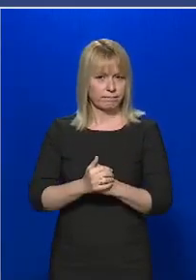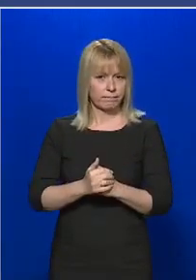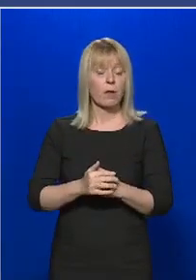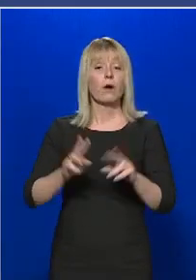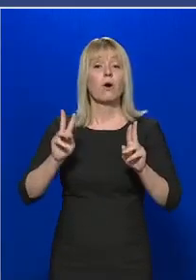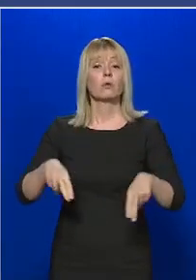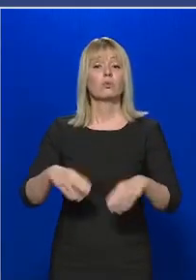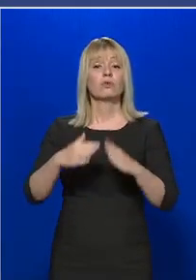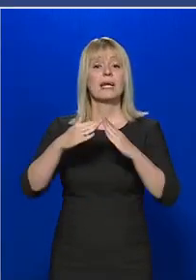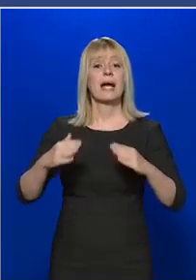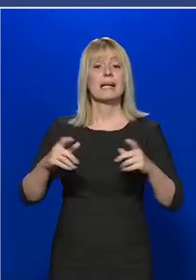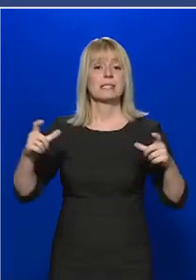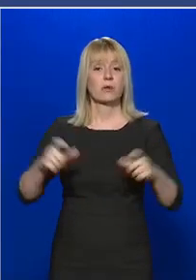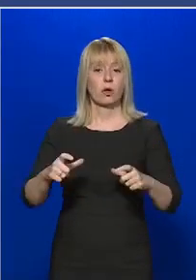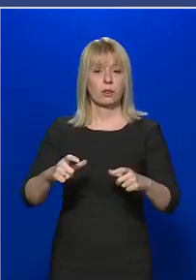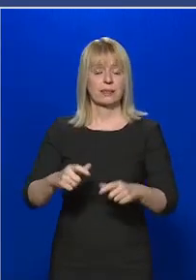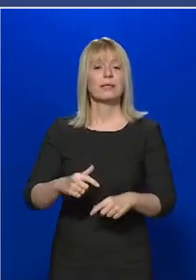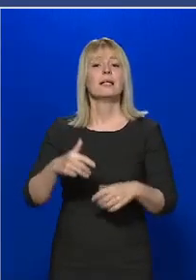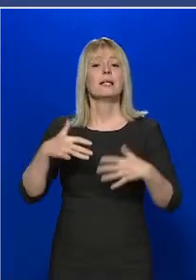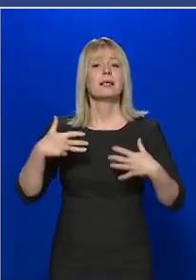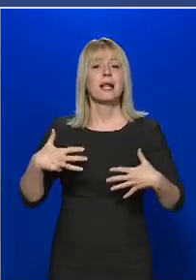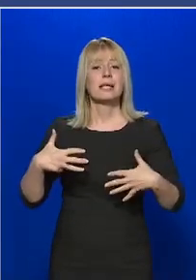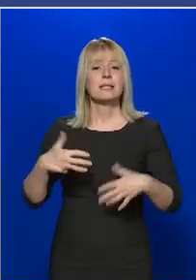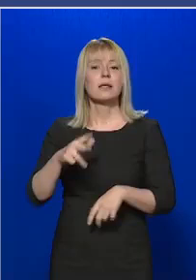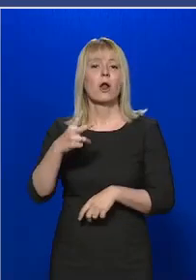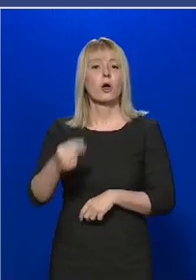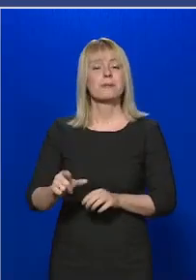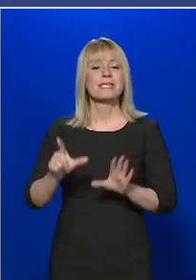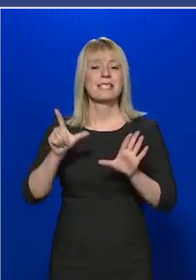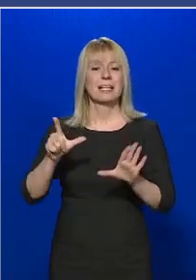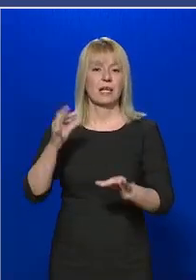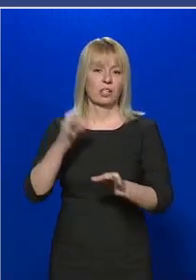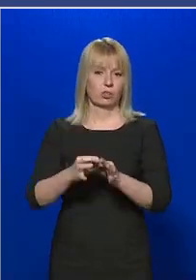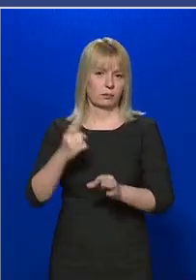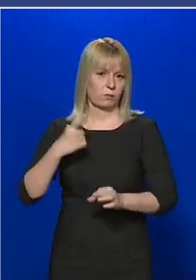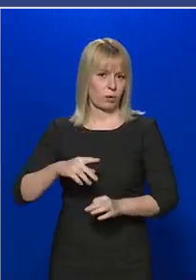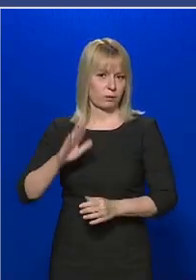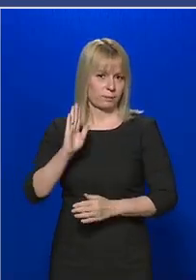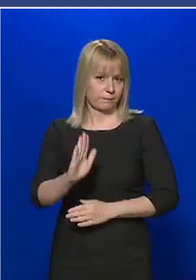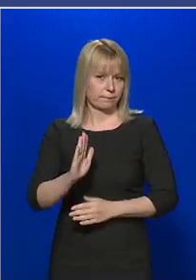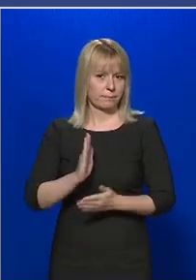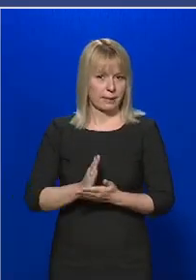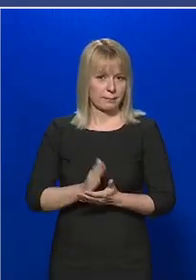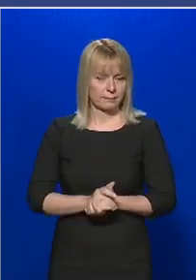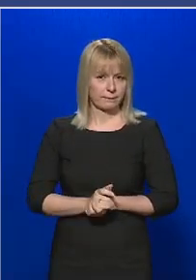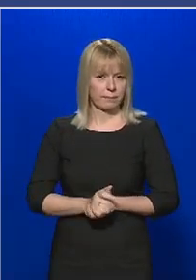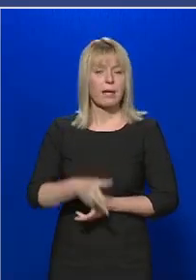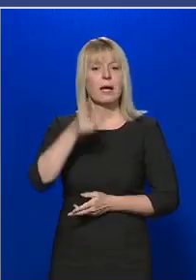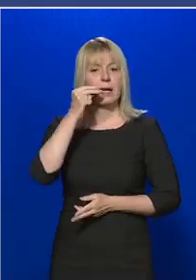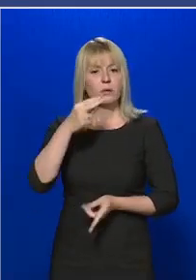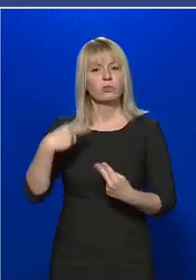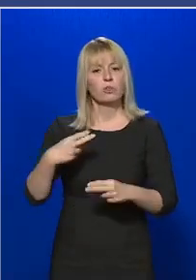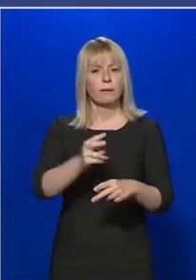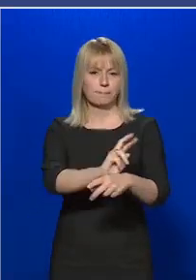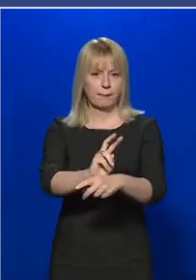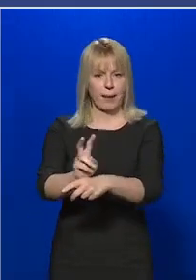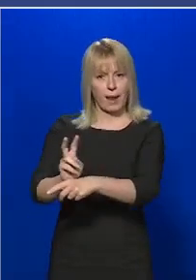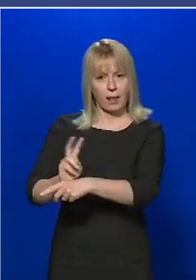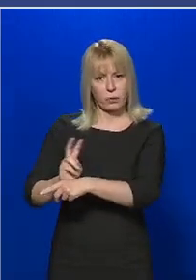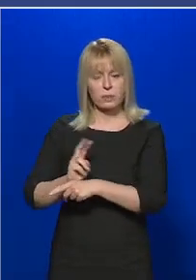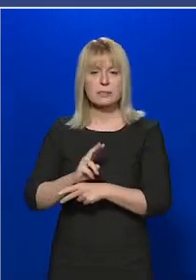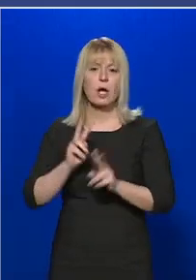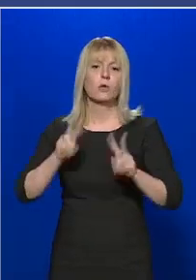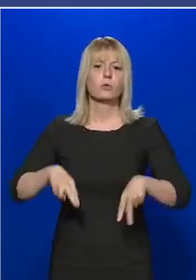karantén elrendelésére 9037 esetben került ez idáig sor. A rendőrség továbbra is ellenőrzi a